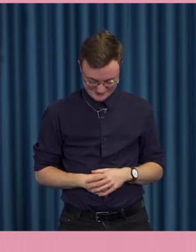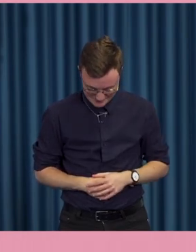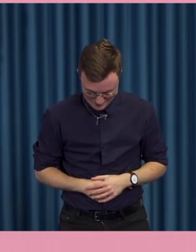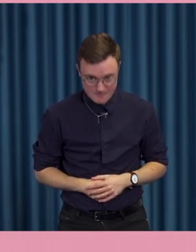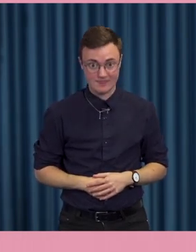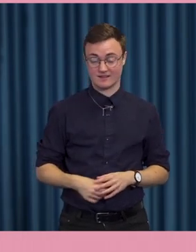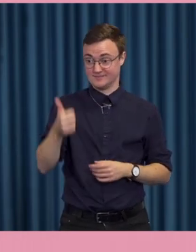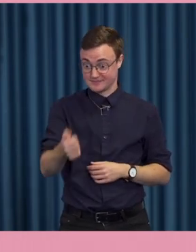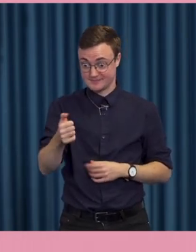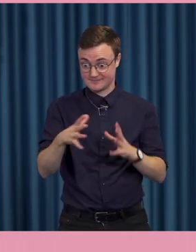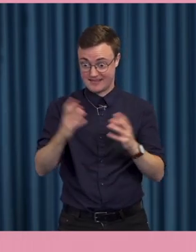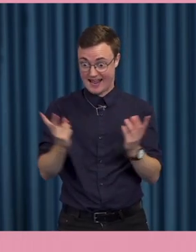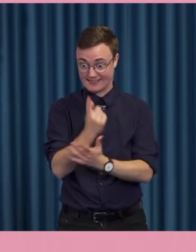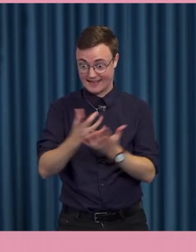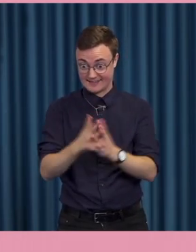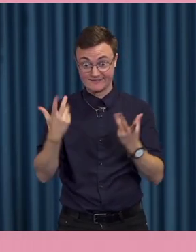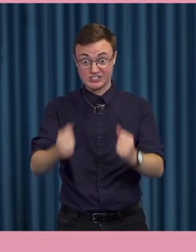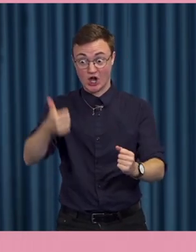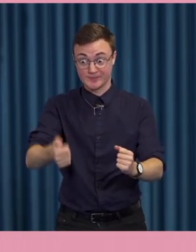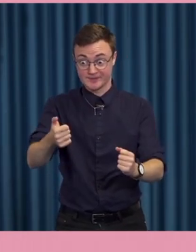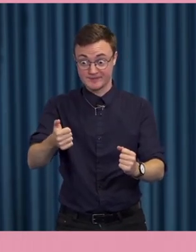Säger avtrycker och så händer ingenting. Så.